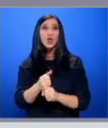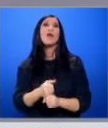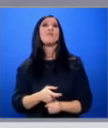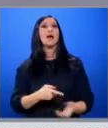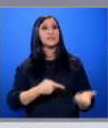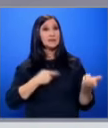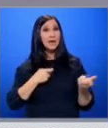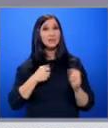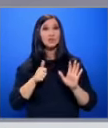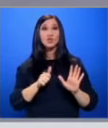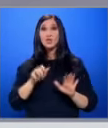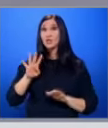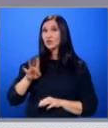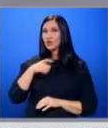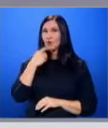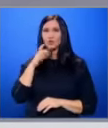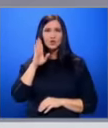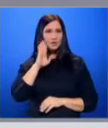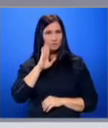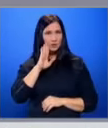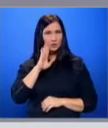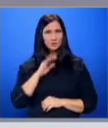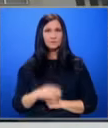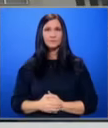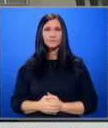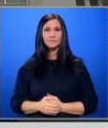стрелеца. Стрелецът е 64 годишен мъж